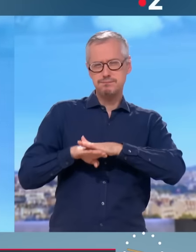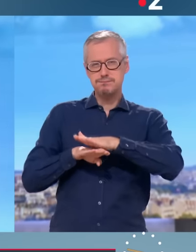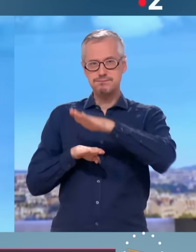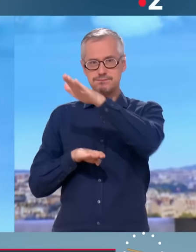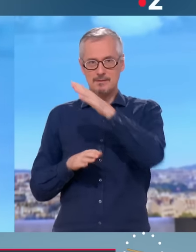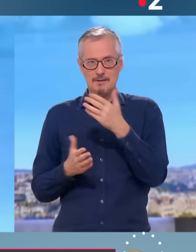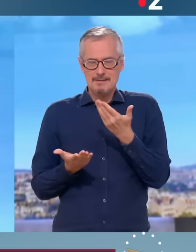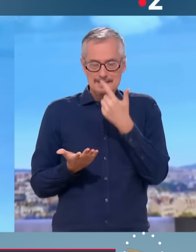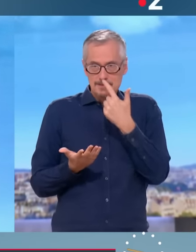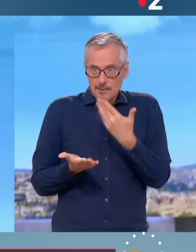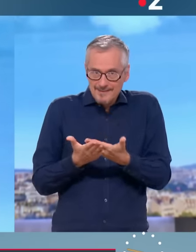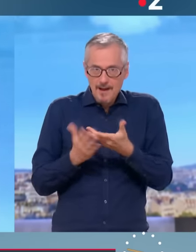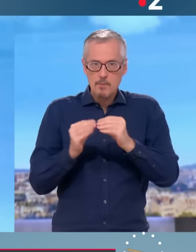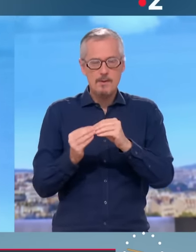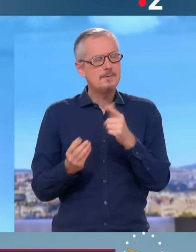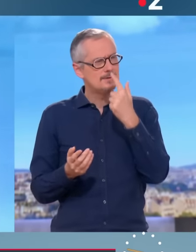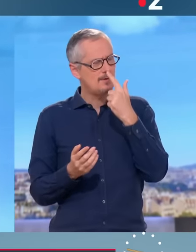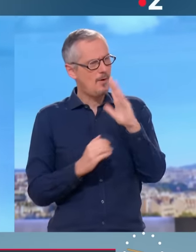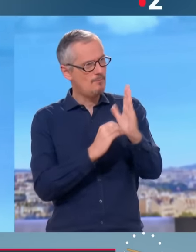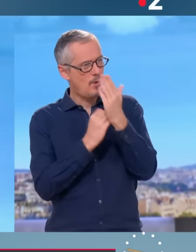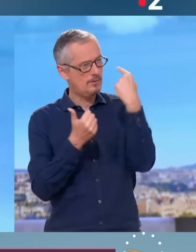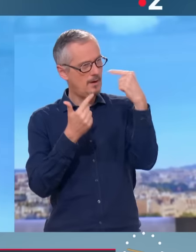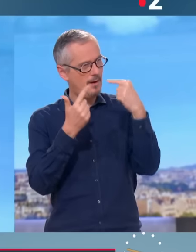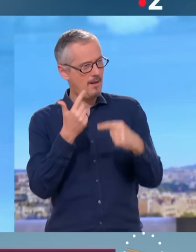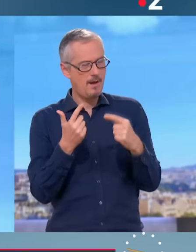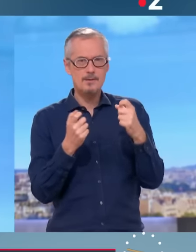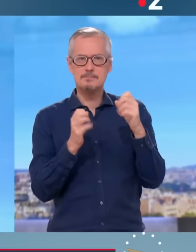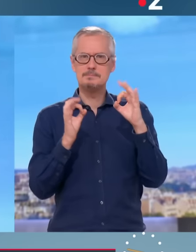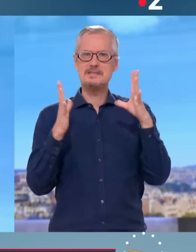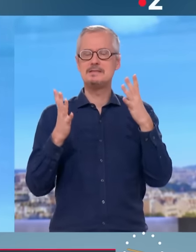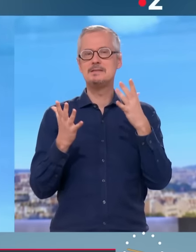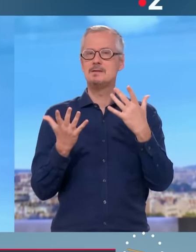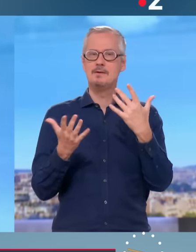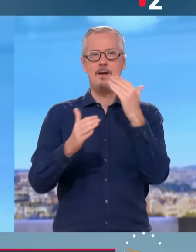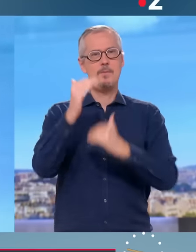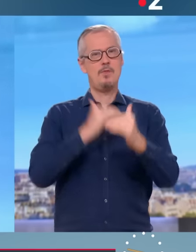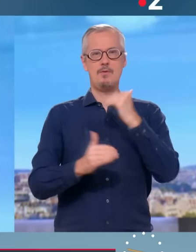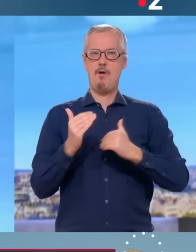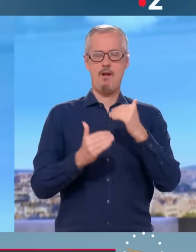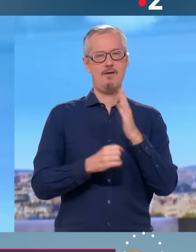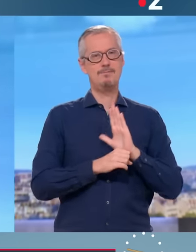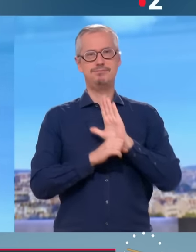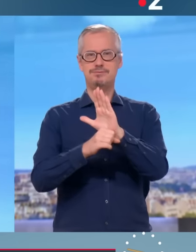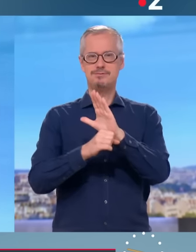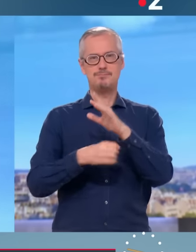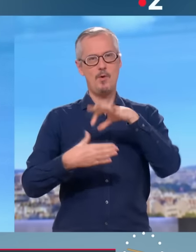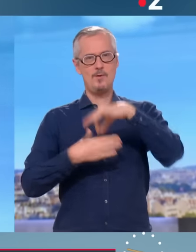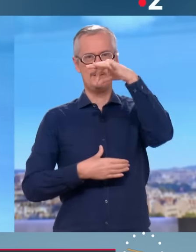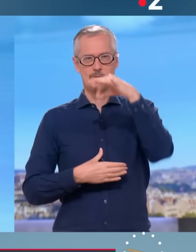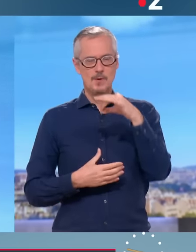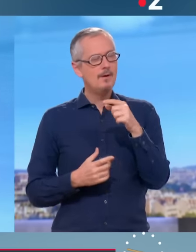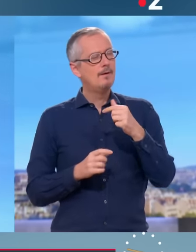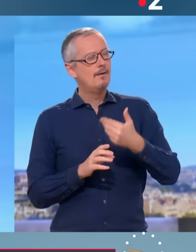inertie. Tout ça ressemble à un programme électoral. Vous avez surpris tout le monde le week-end dernier en annonçant que vous vouliez diriger une liste d'union de la gauche aux européennes. Ma question est simple,